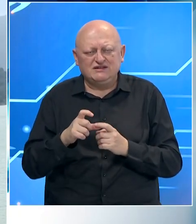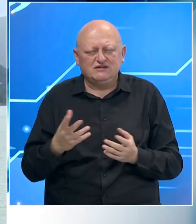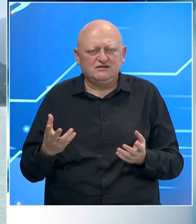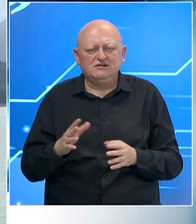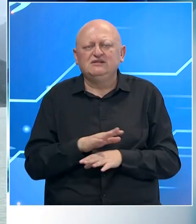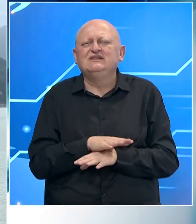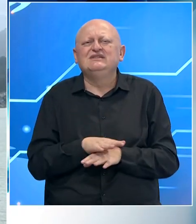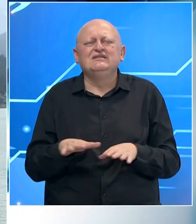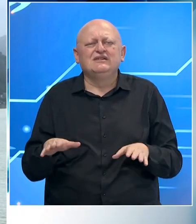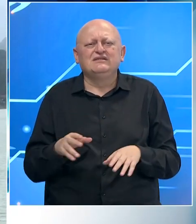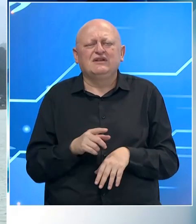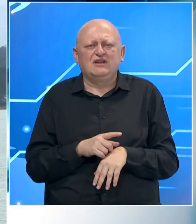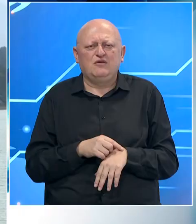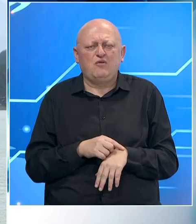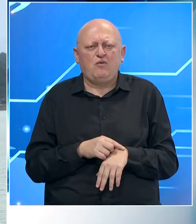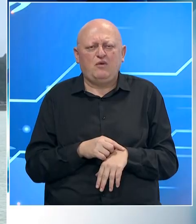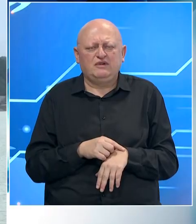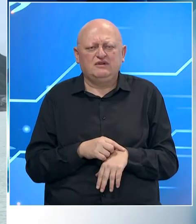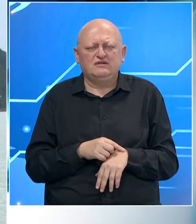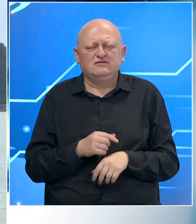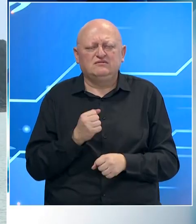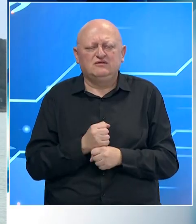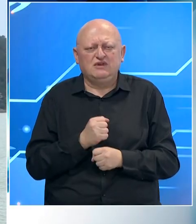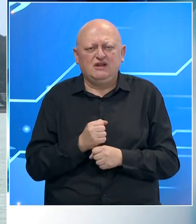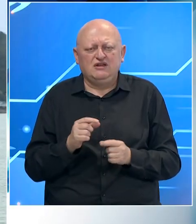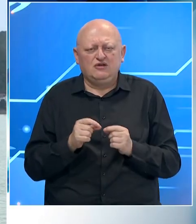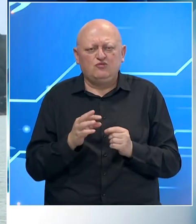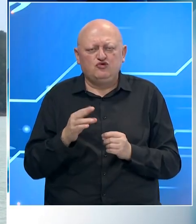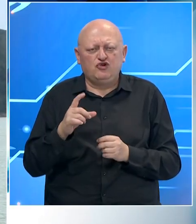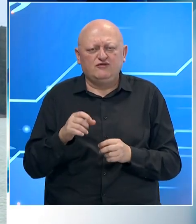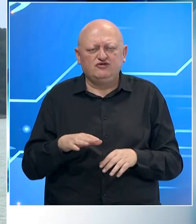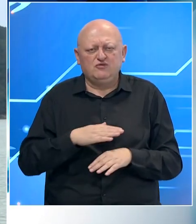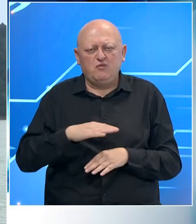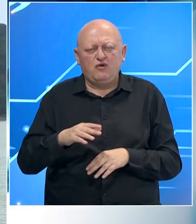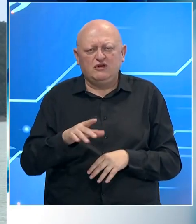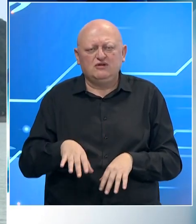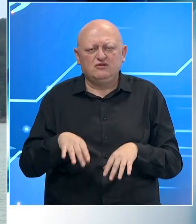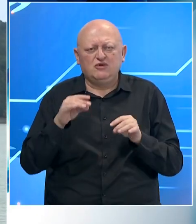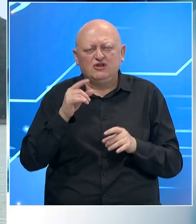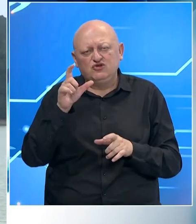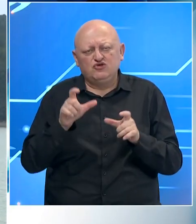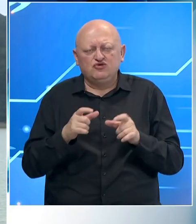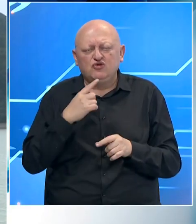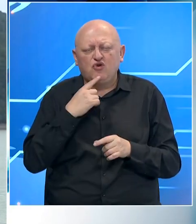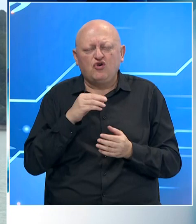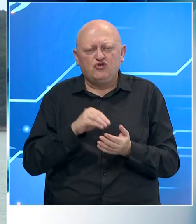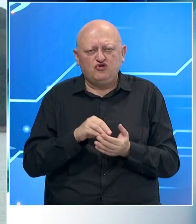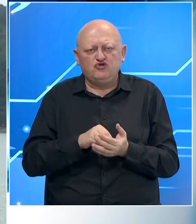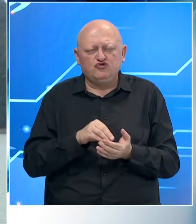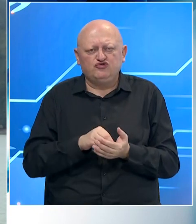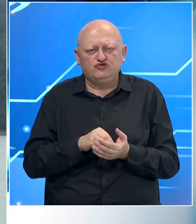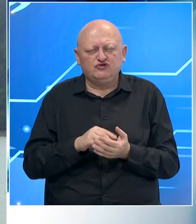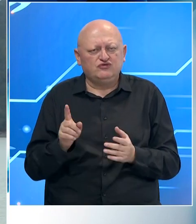svaki moment se radi u Butorović-Polju na pronalazku onih ljudi koji još uvijek